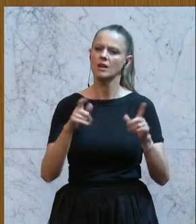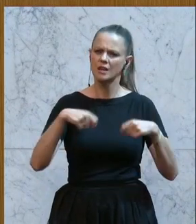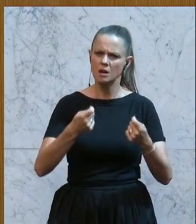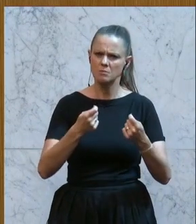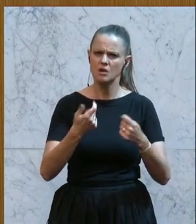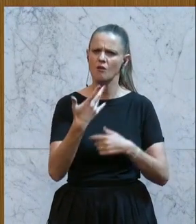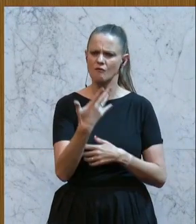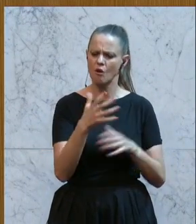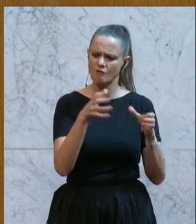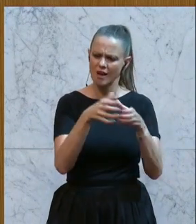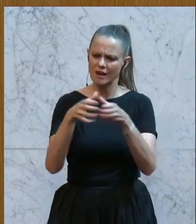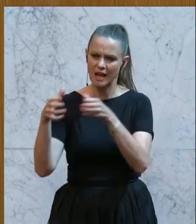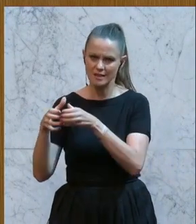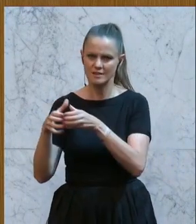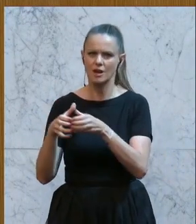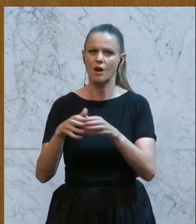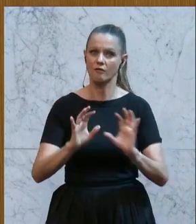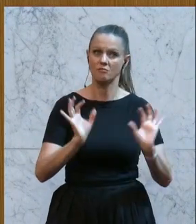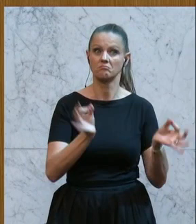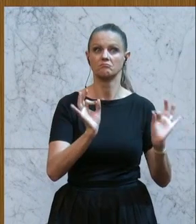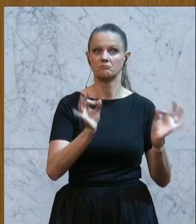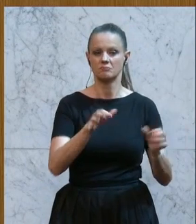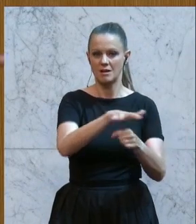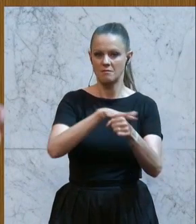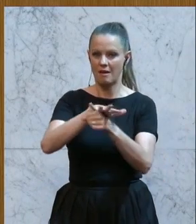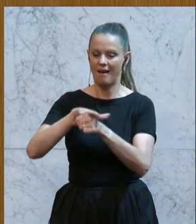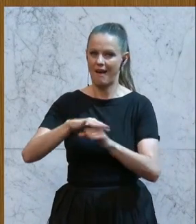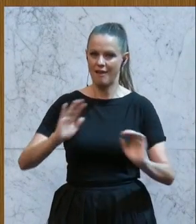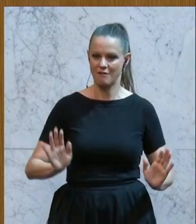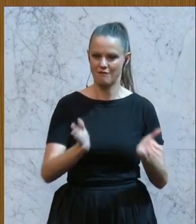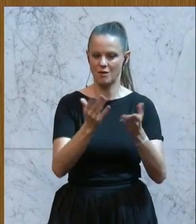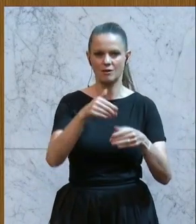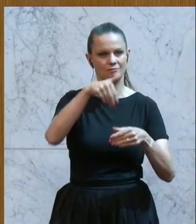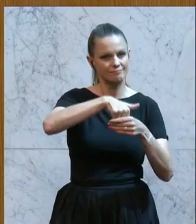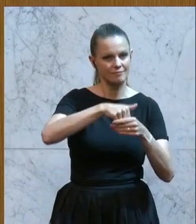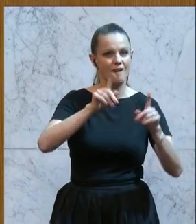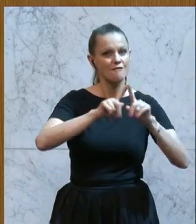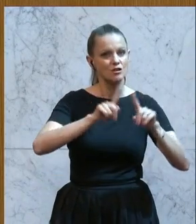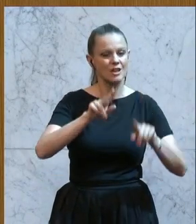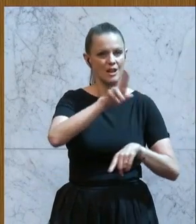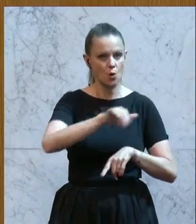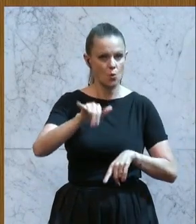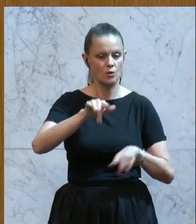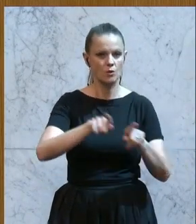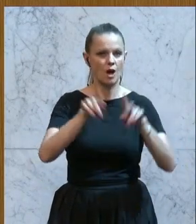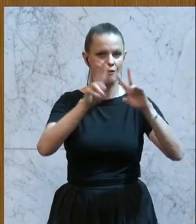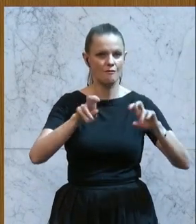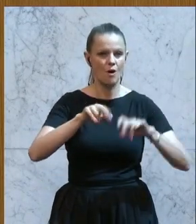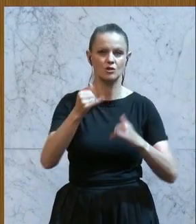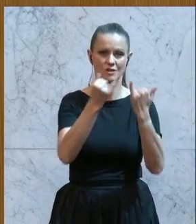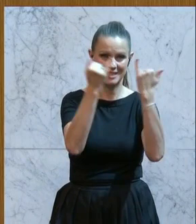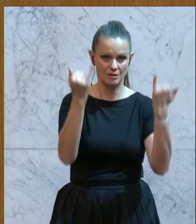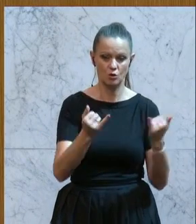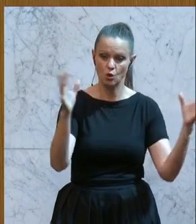fünf Clusters of Excellence gefördert. Das sind Bereiche, wo verschiedenste Universitäten und Forschungsinstitutionen